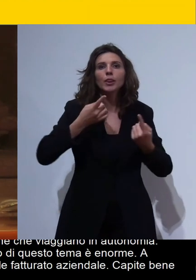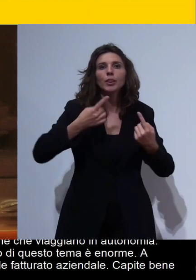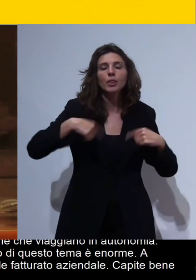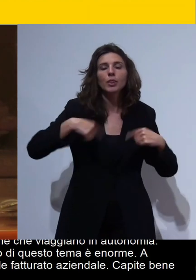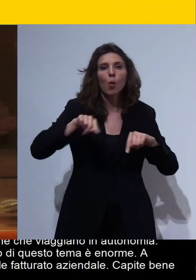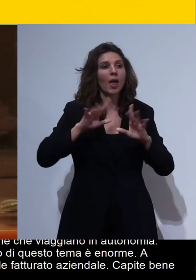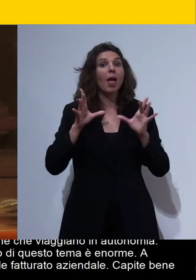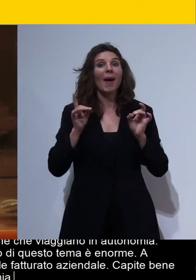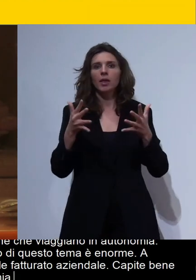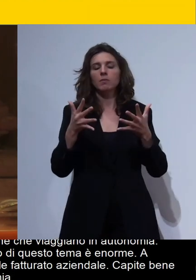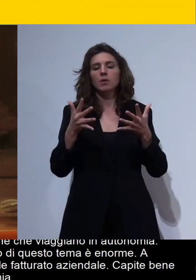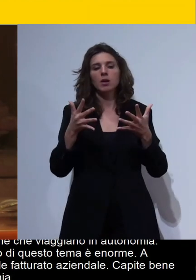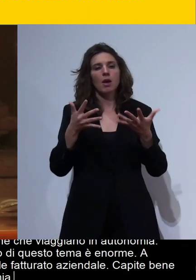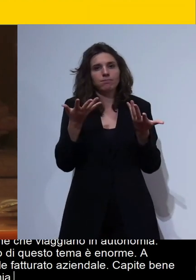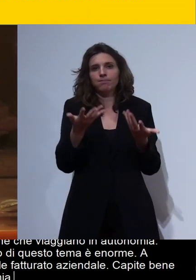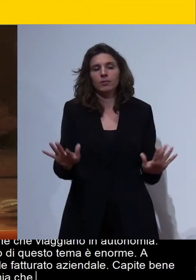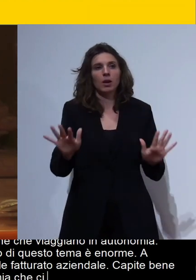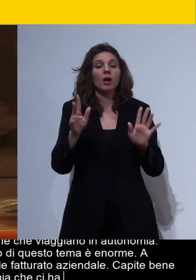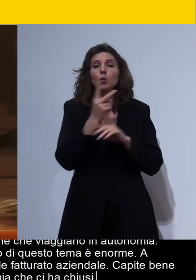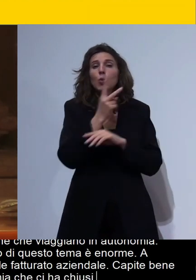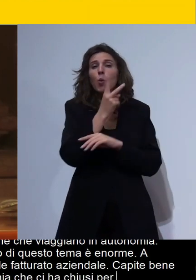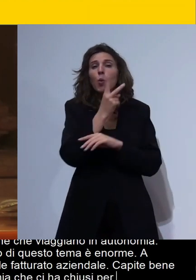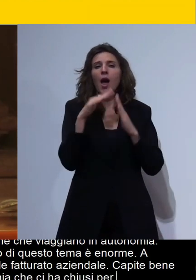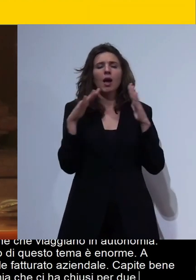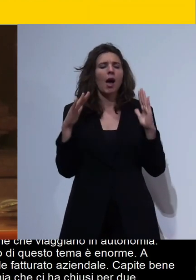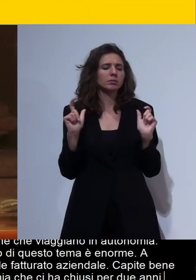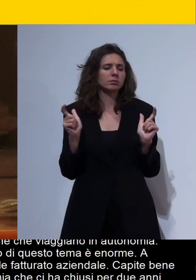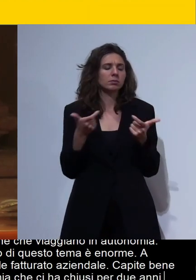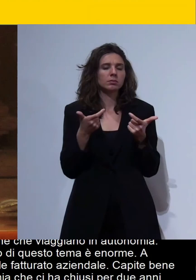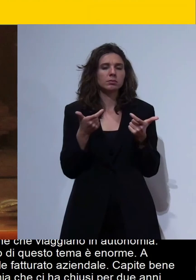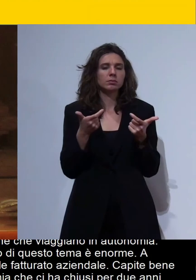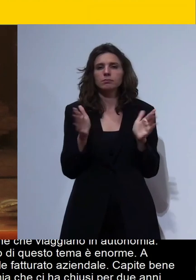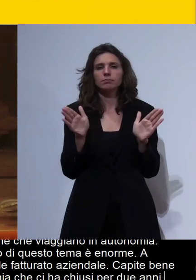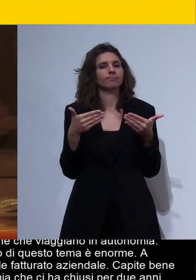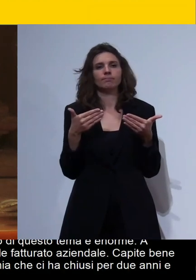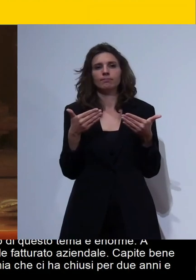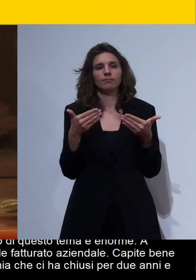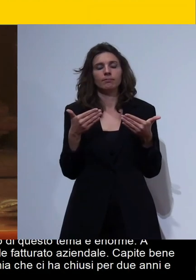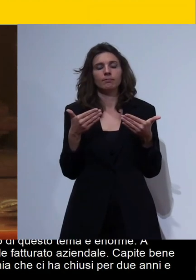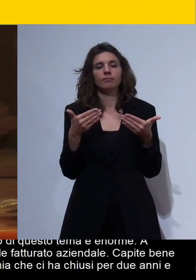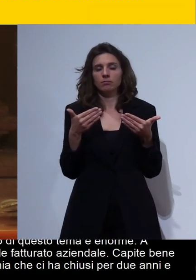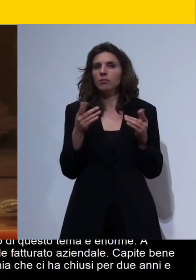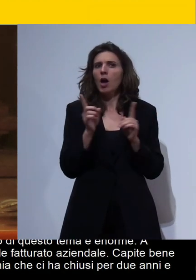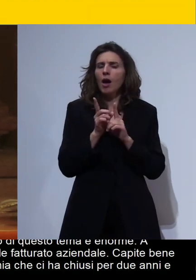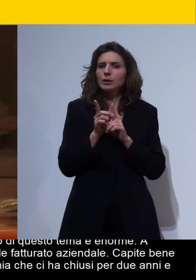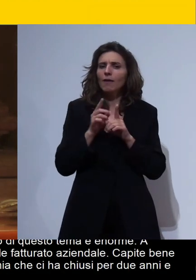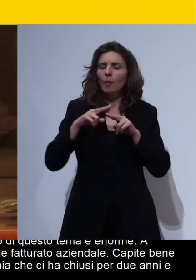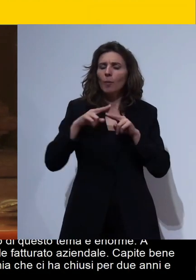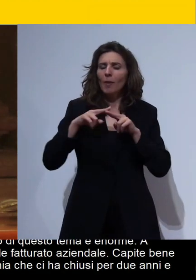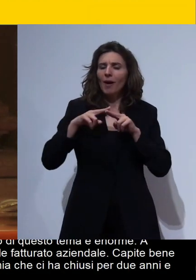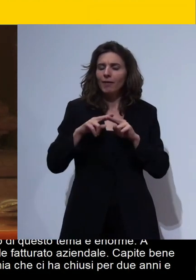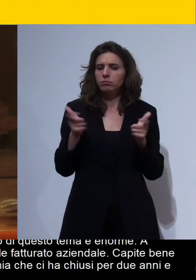che ci ha chiusi per due anni e nonostante fossimo fermi avevamo delle